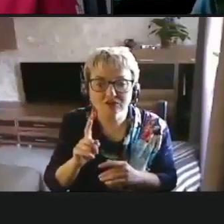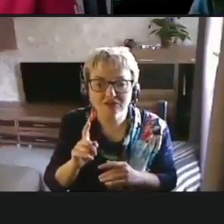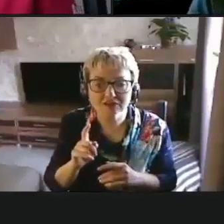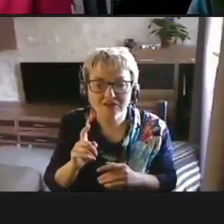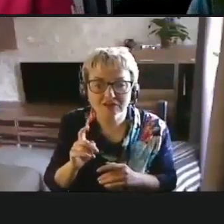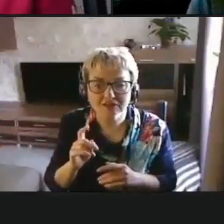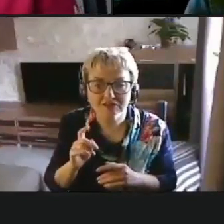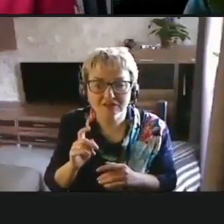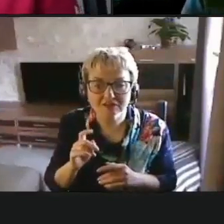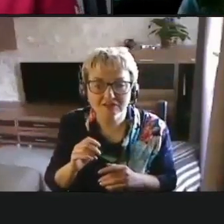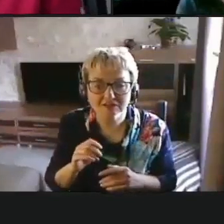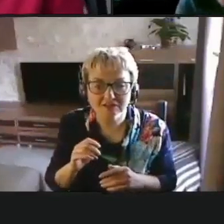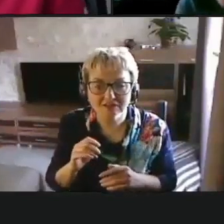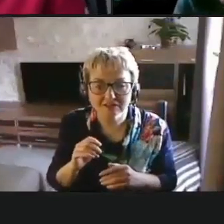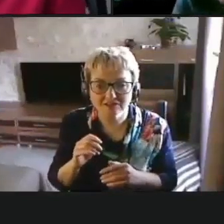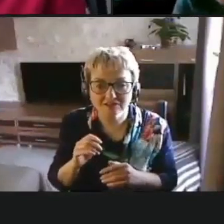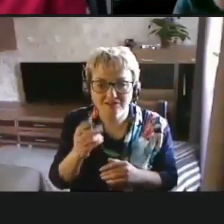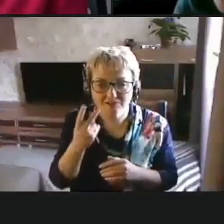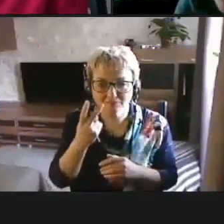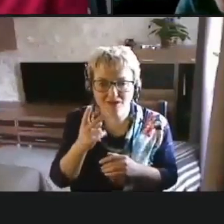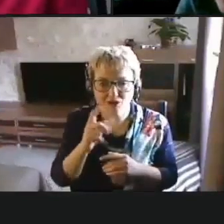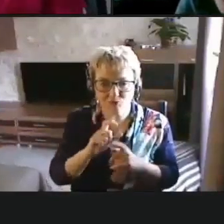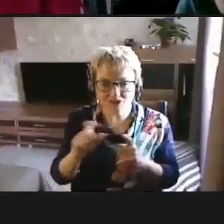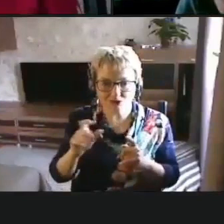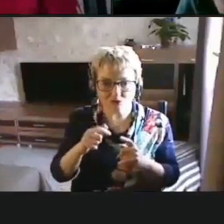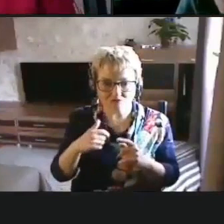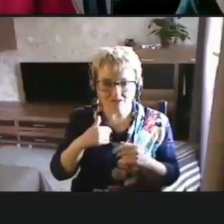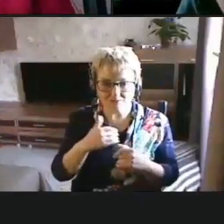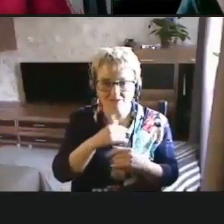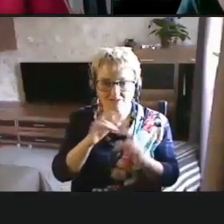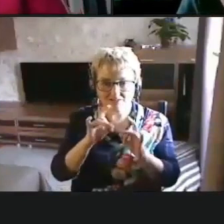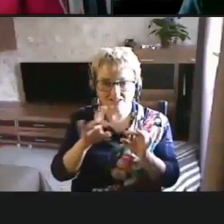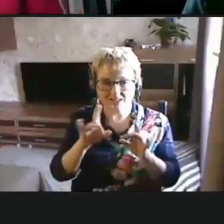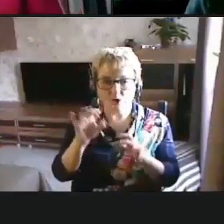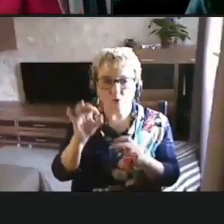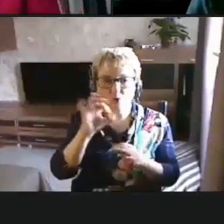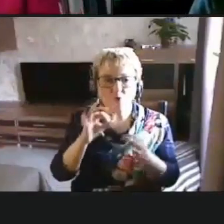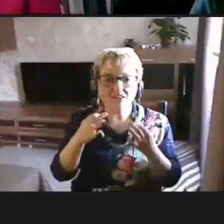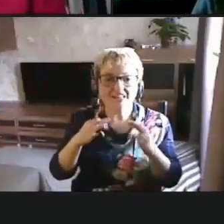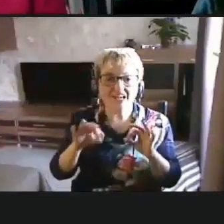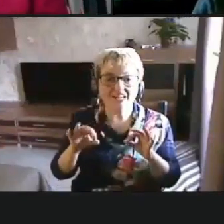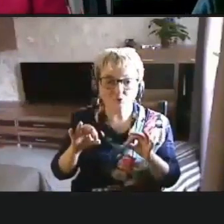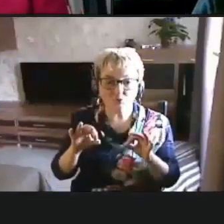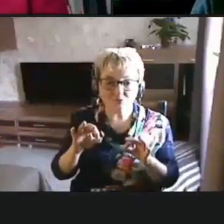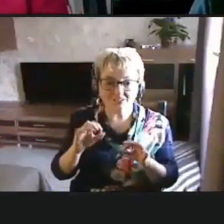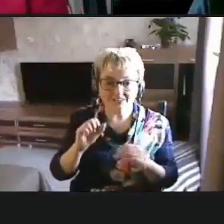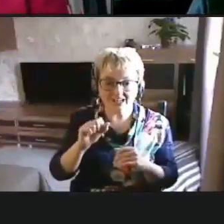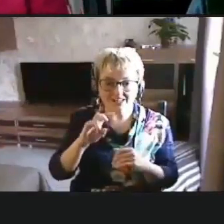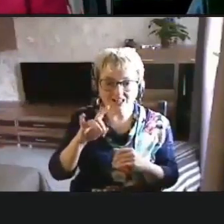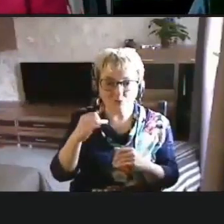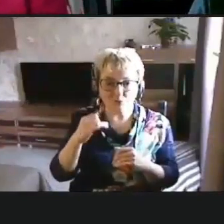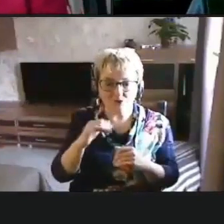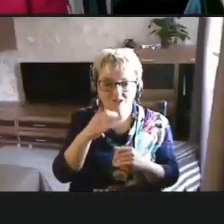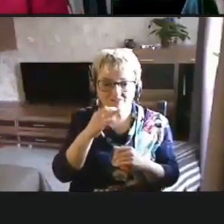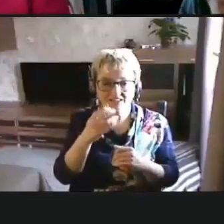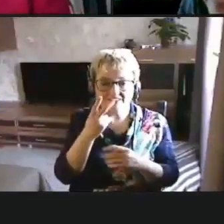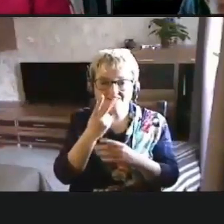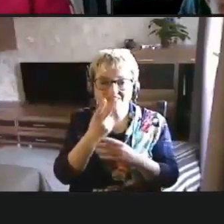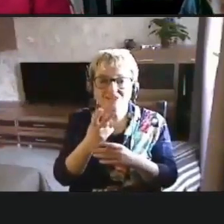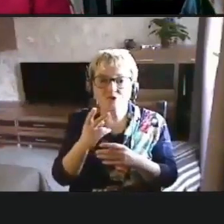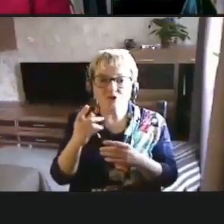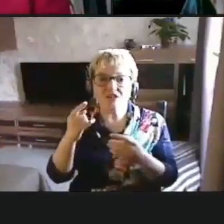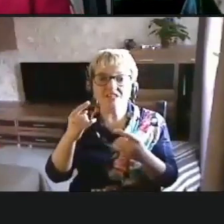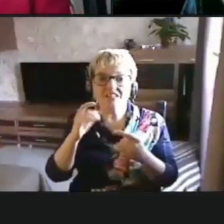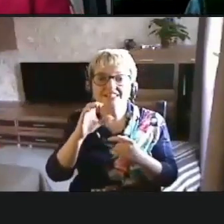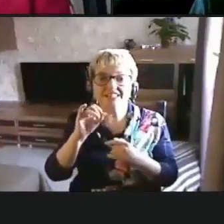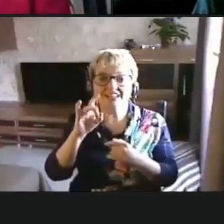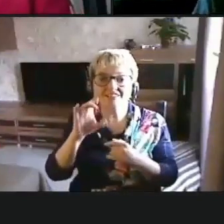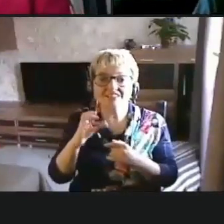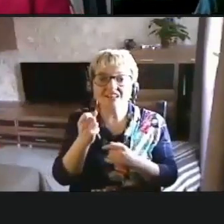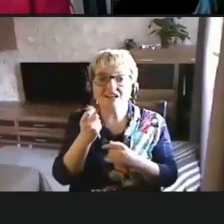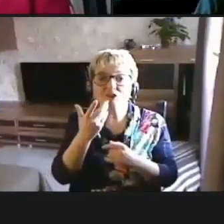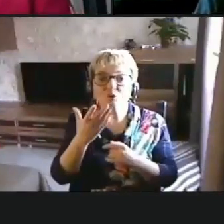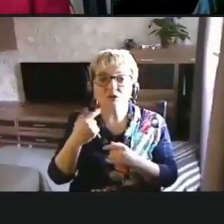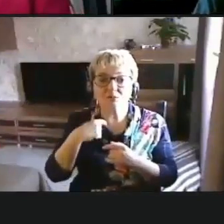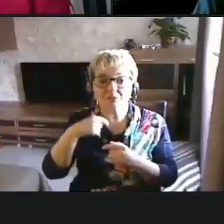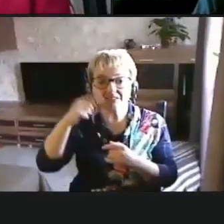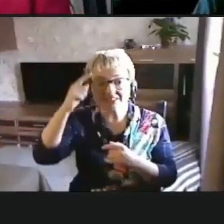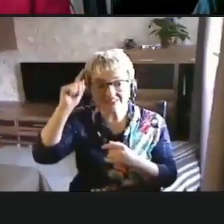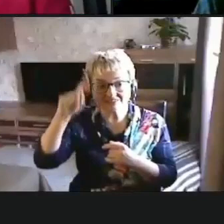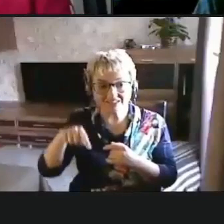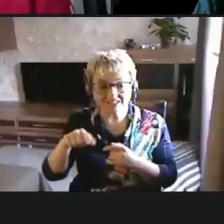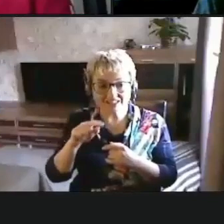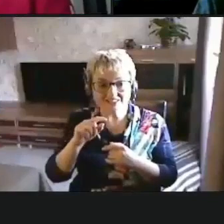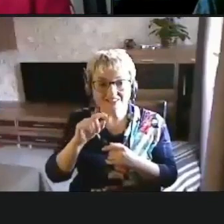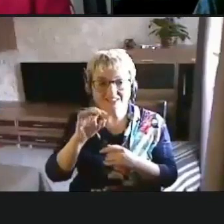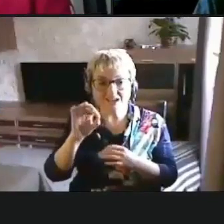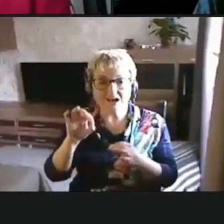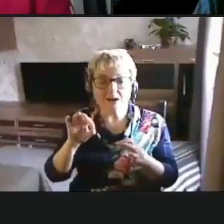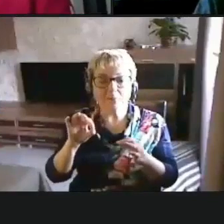я буквально пару слов бы сказал по поводу доступности вот видеосервисов, насколько мне известно, проект,